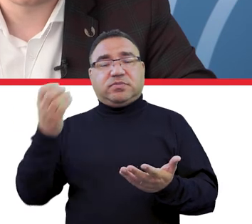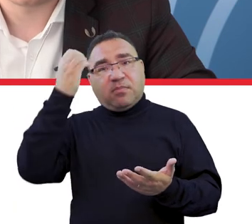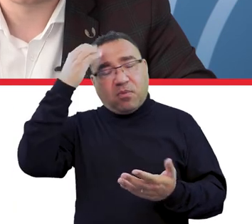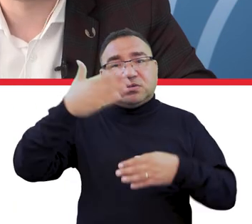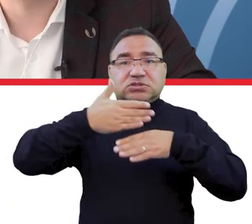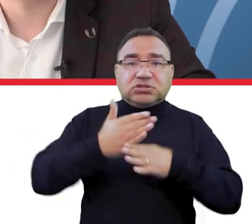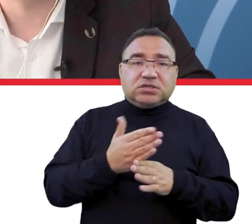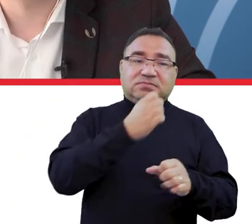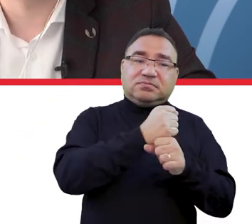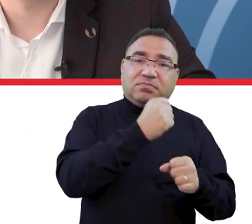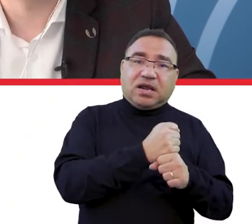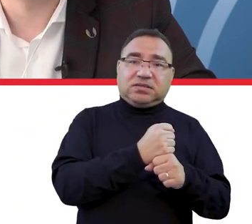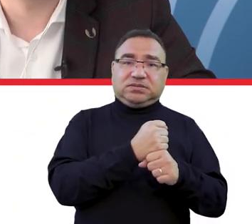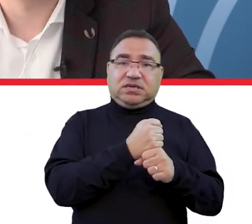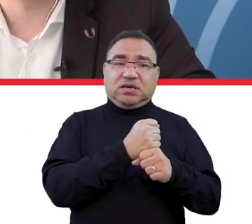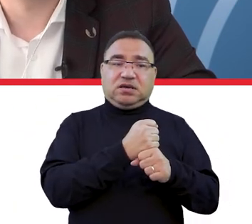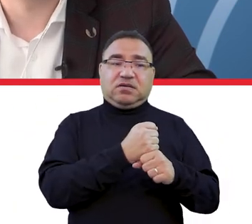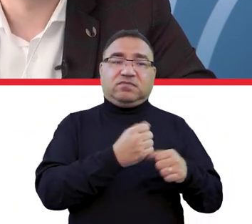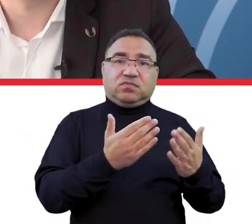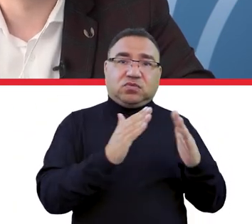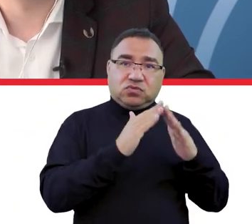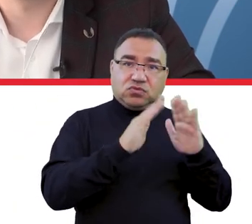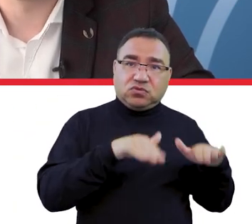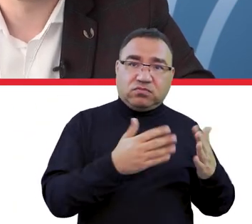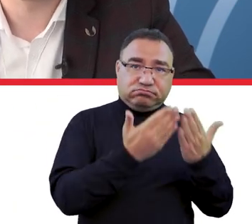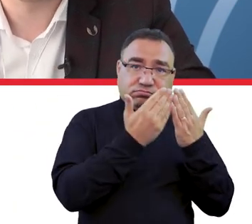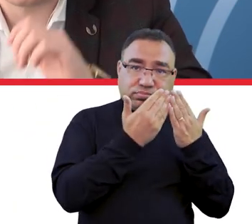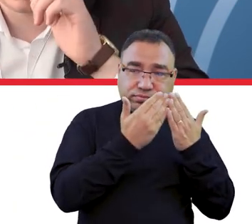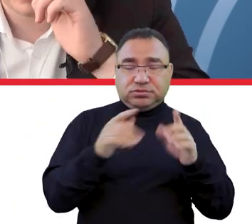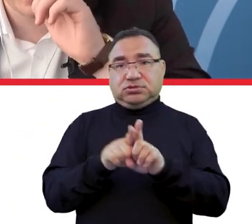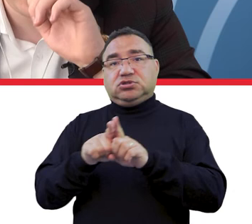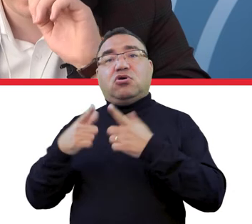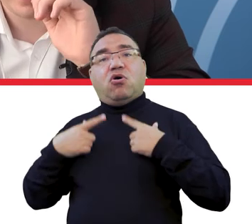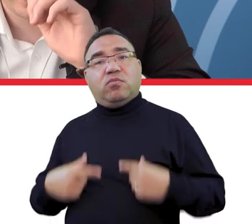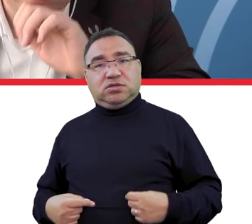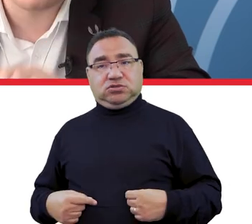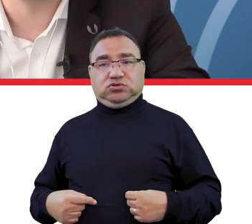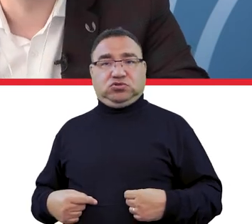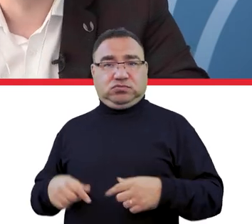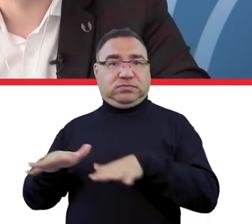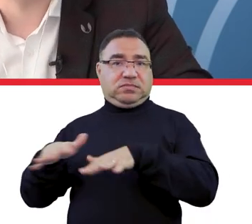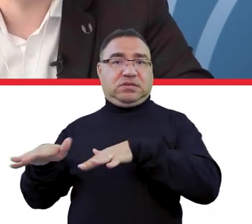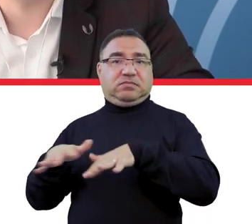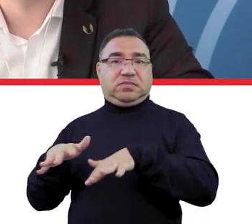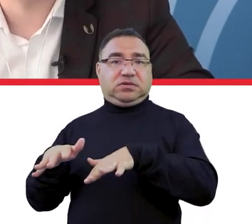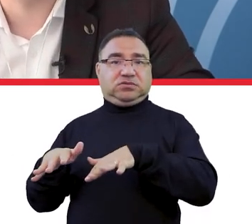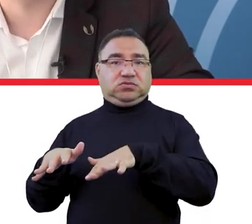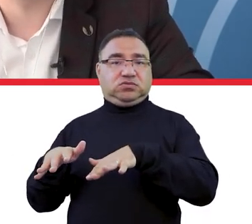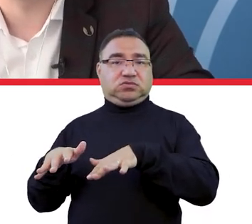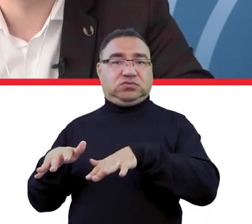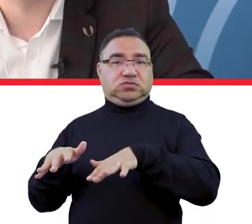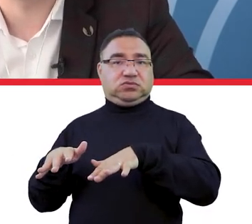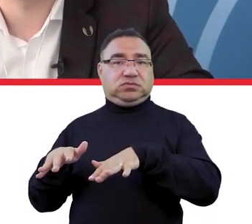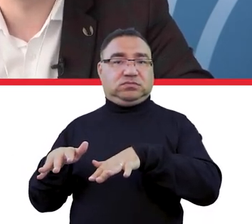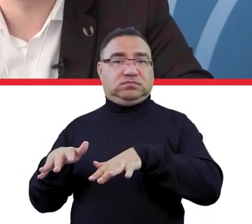dzielić tą pracę zdalną, z tą pracą czy obecnością na miejscu. Sądzę, że